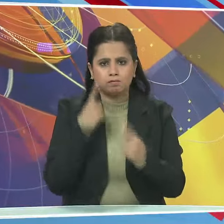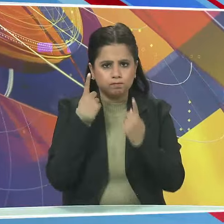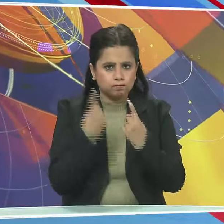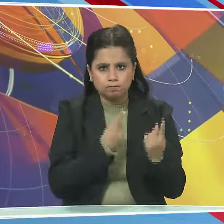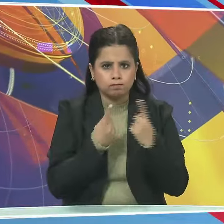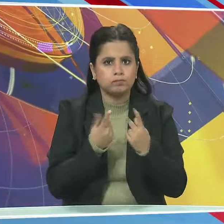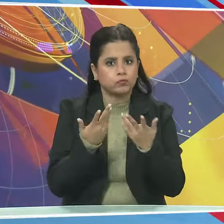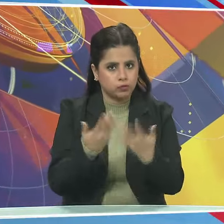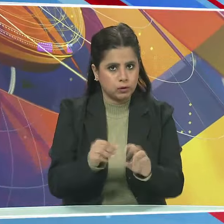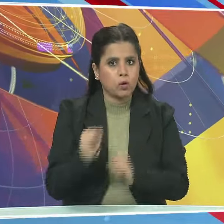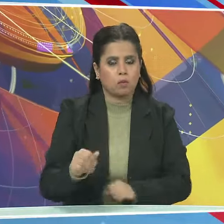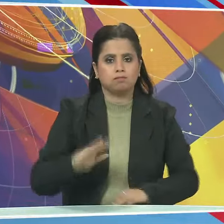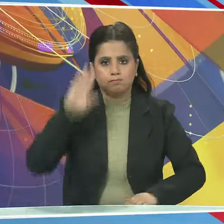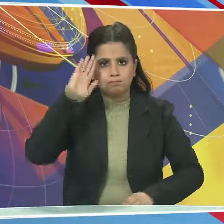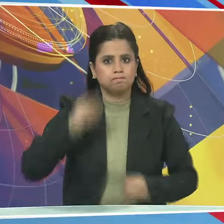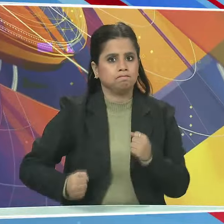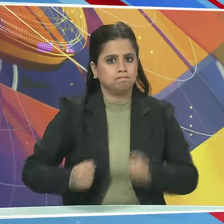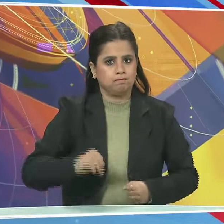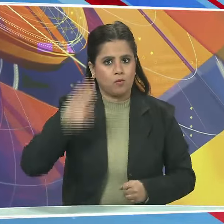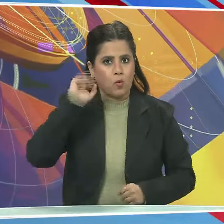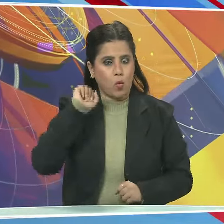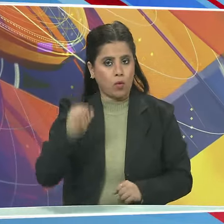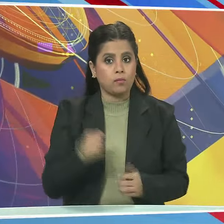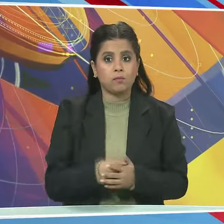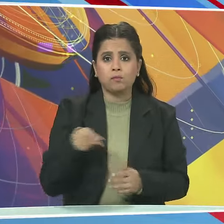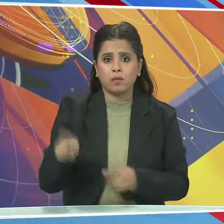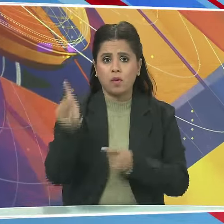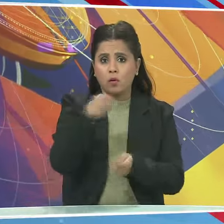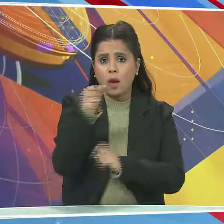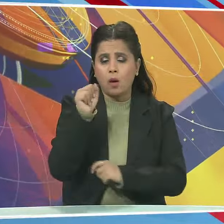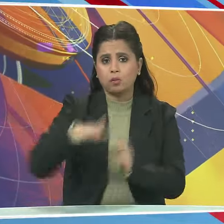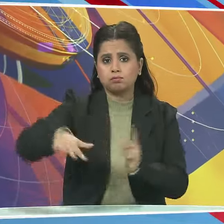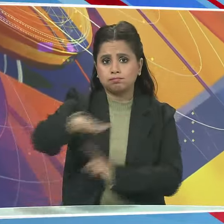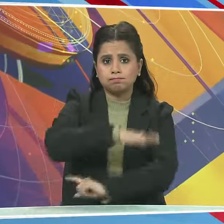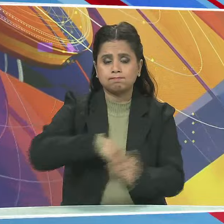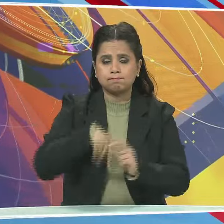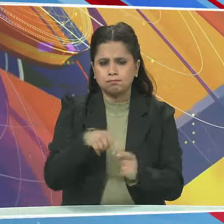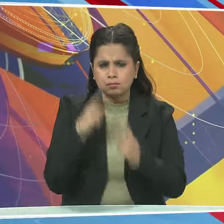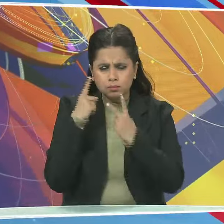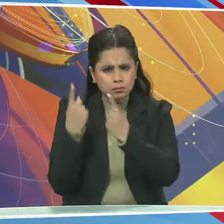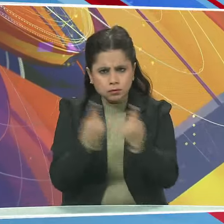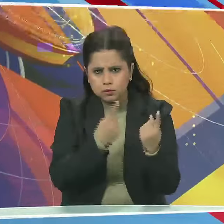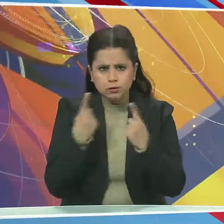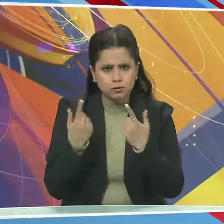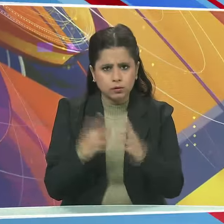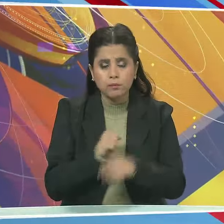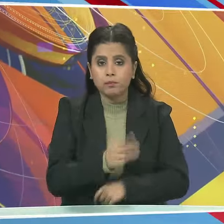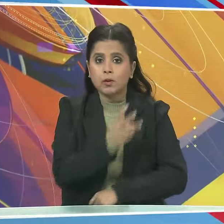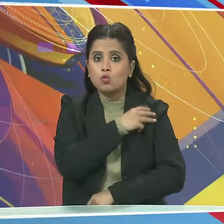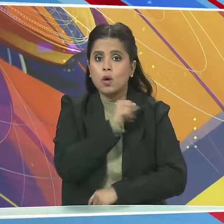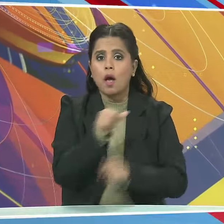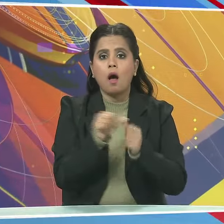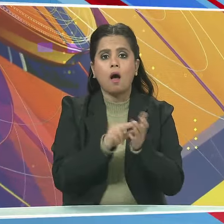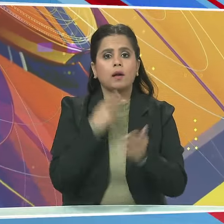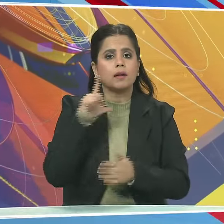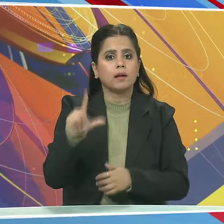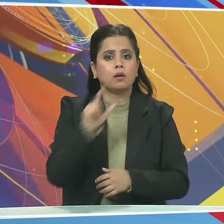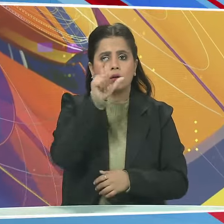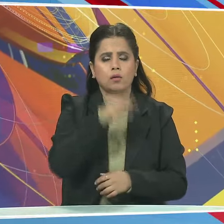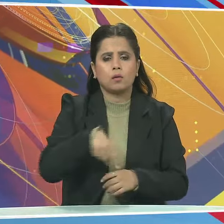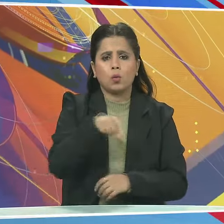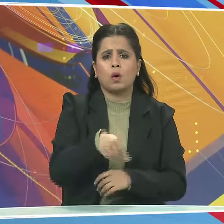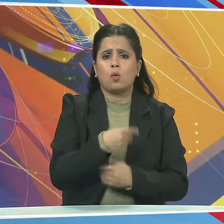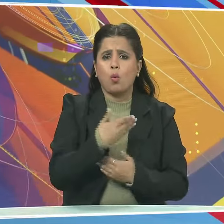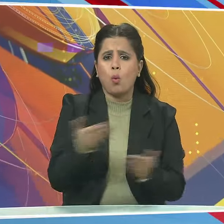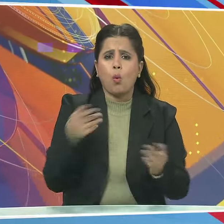किया इस मौके पर उन्होंने फ्लाइग एरिया का भी अवलोकन किया जनरल Anil Chauhan के समाक्ष